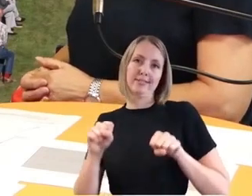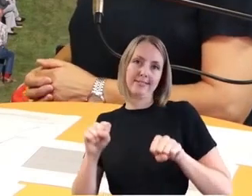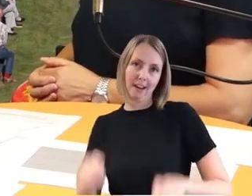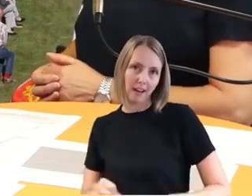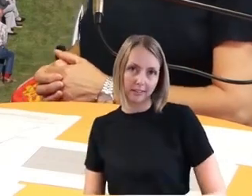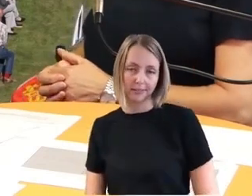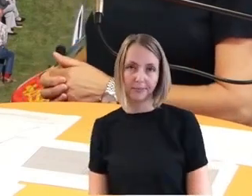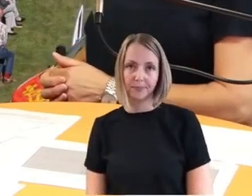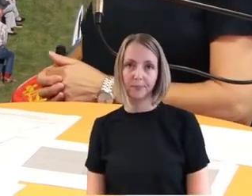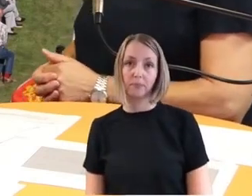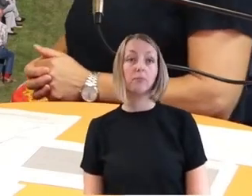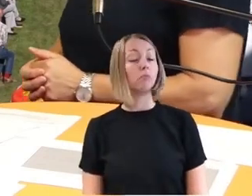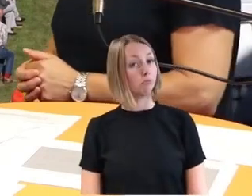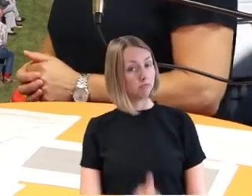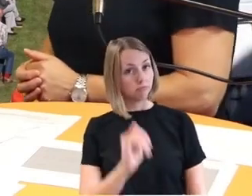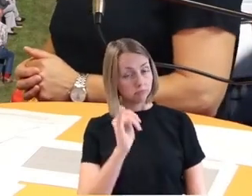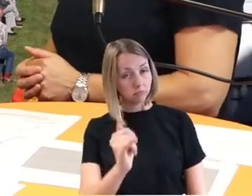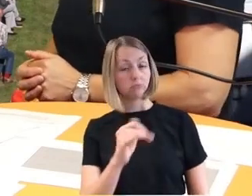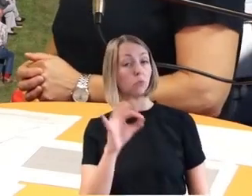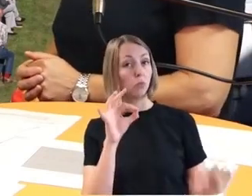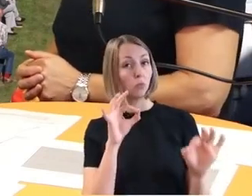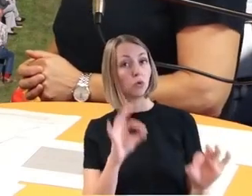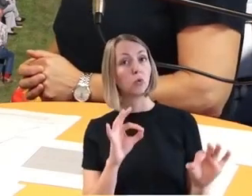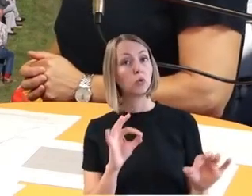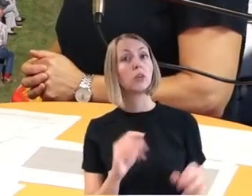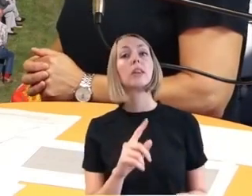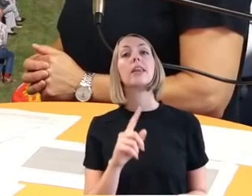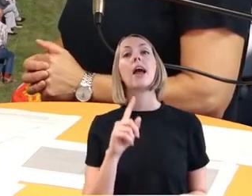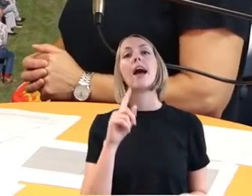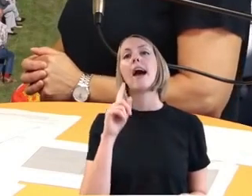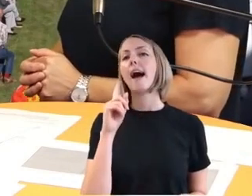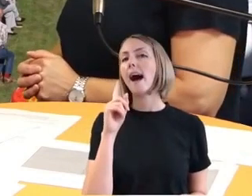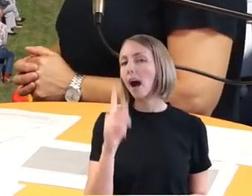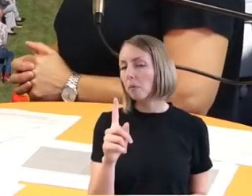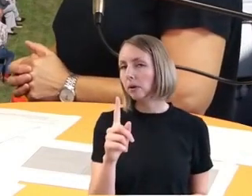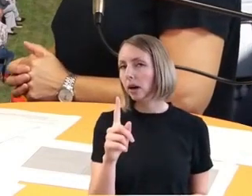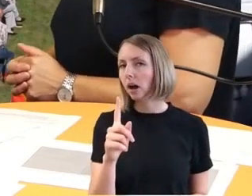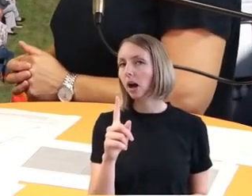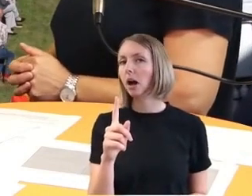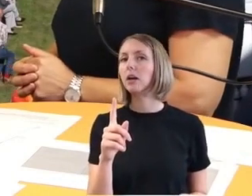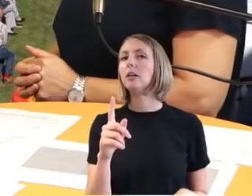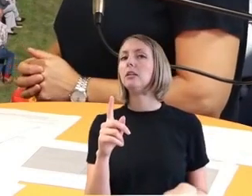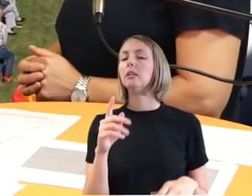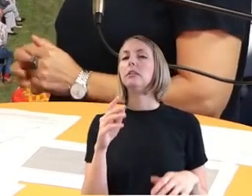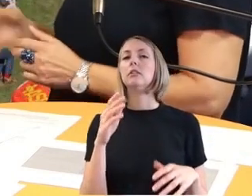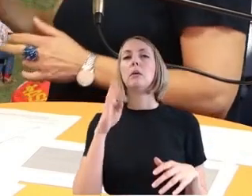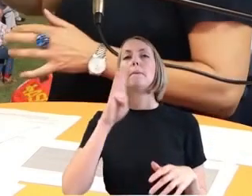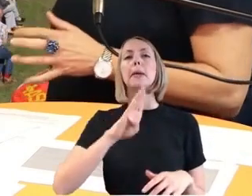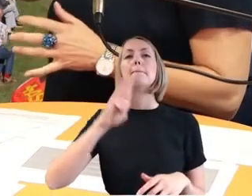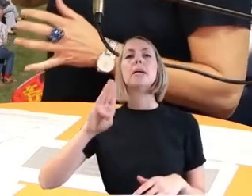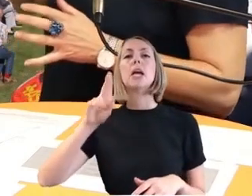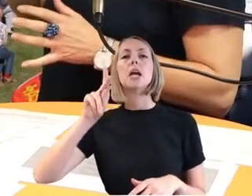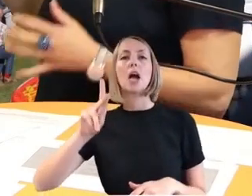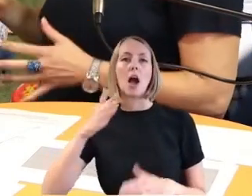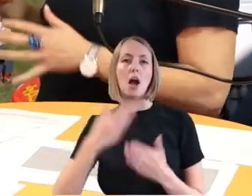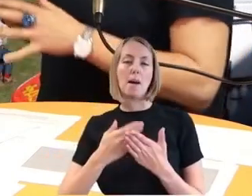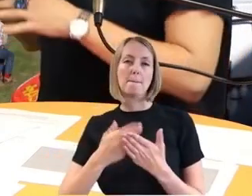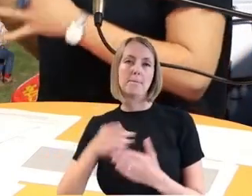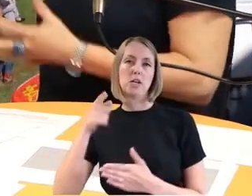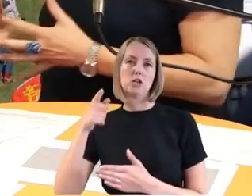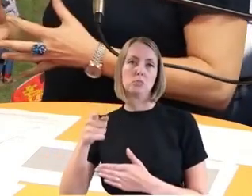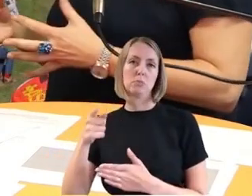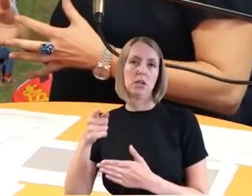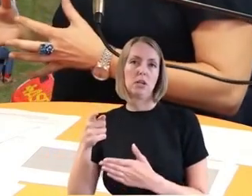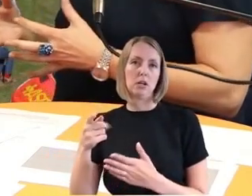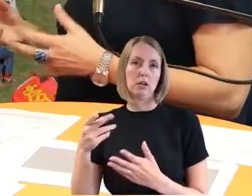Ja, das ist ja, hört sich ja gut an. Aber es ist ja so, was passiert denn auch im BBK? Sie haben ja gesagt, es sind alle